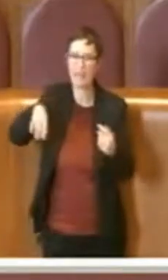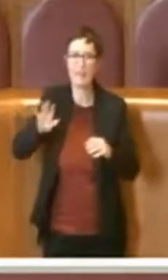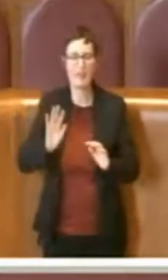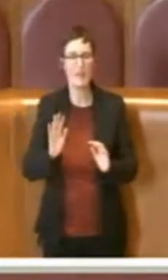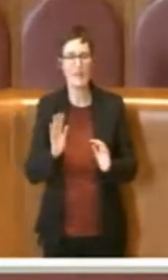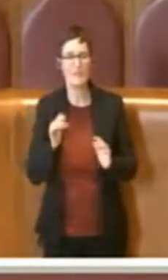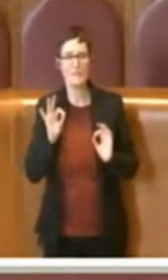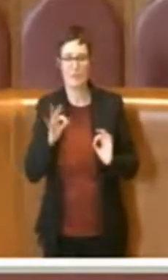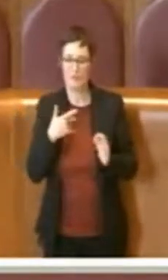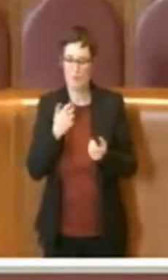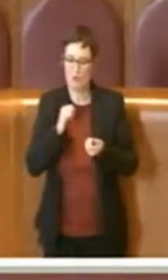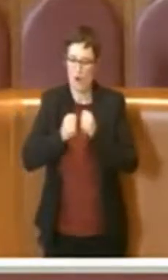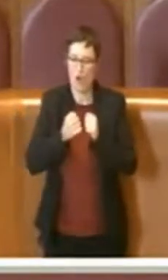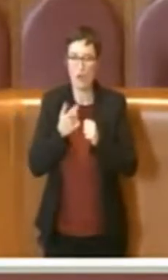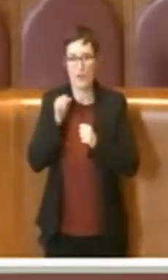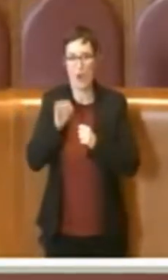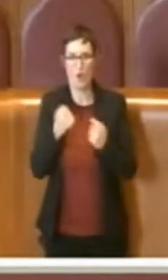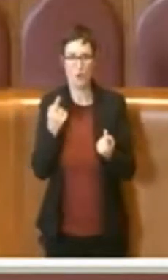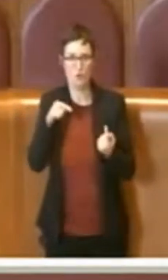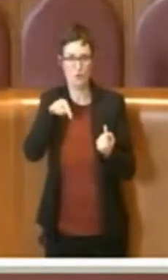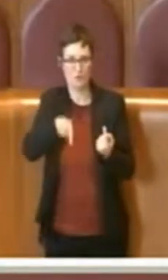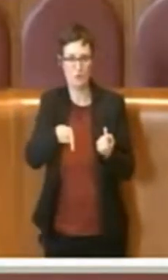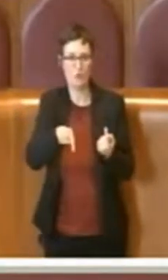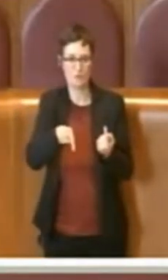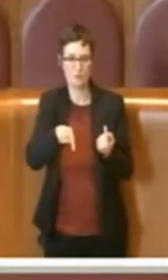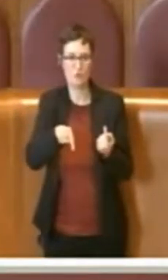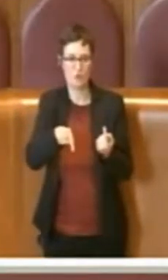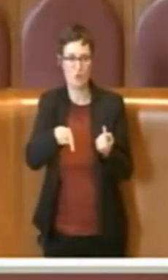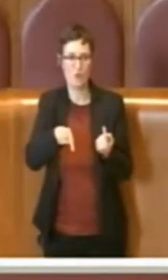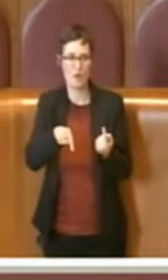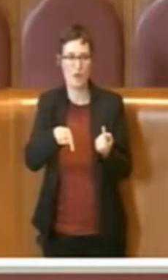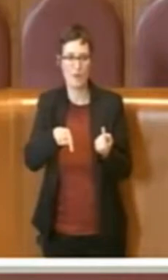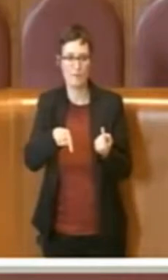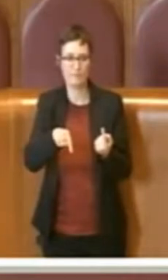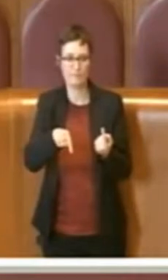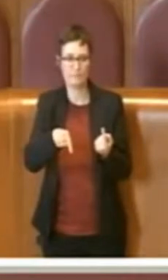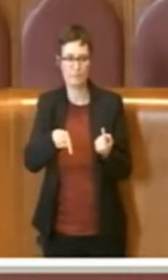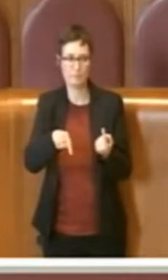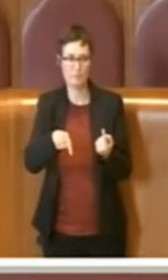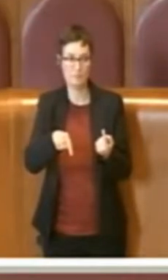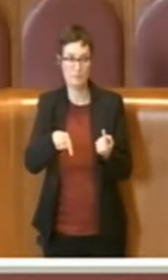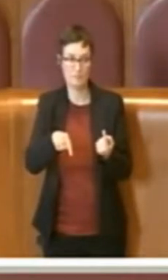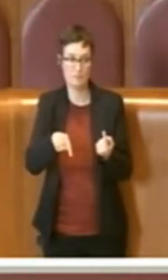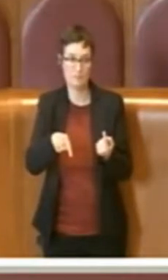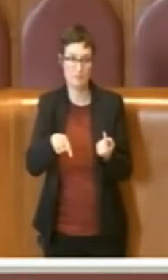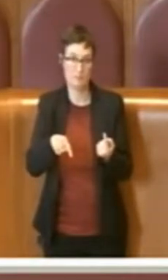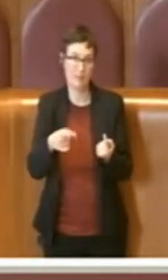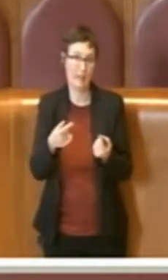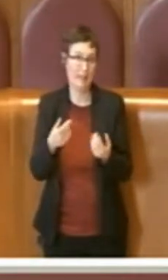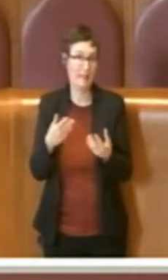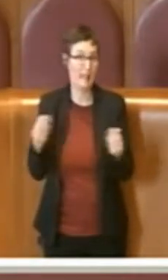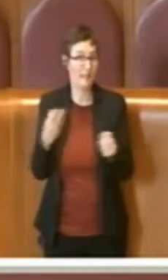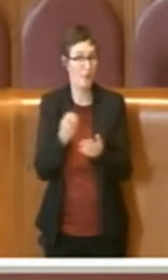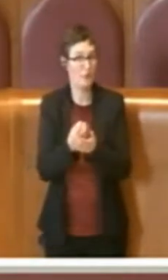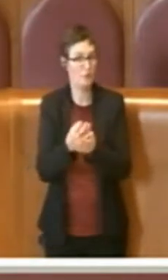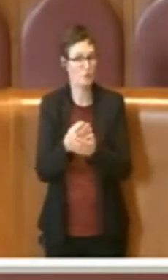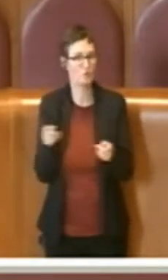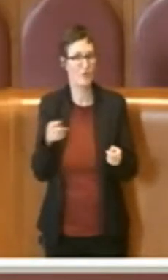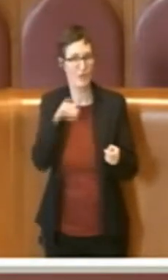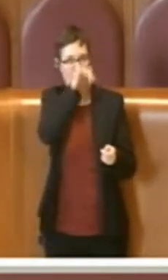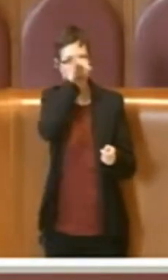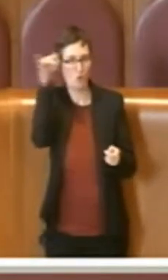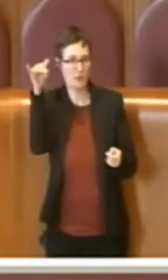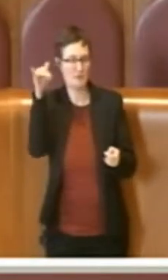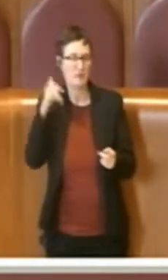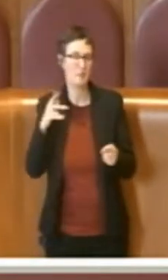la lotta a questo fenomeno che spesso e volentieri accade nel periodo estivo, ma di fatto accade un po'